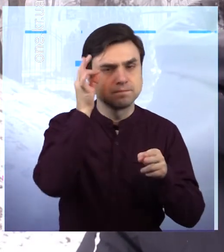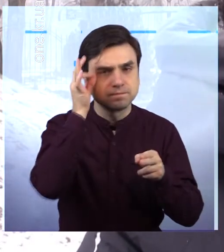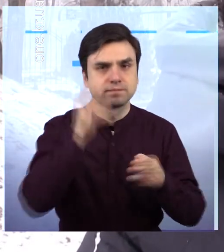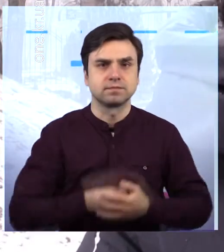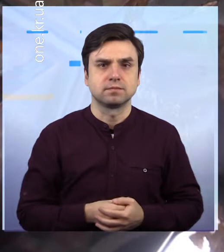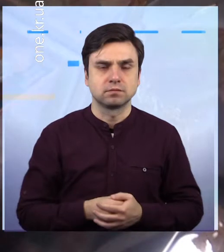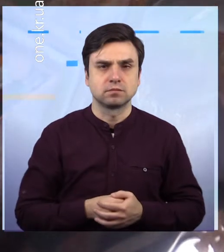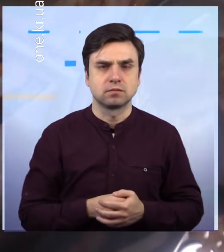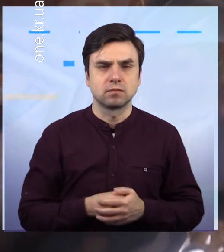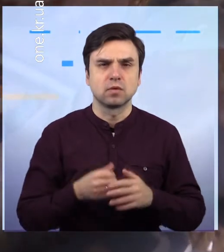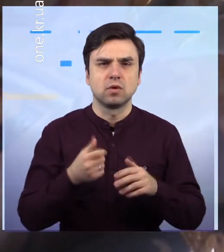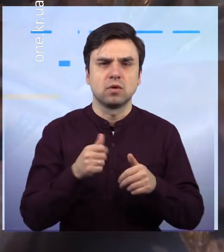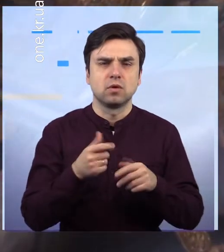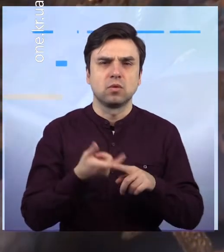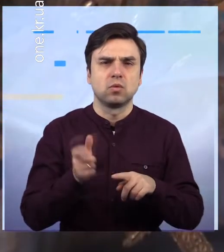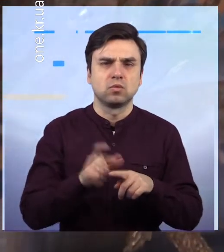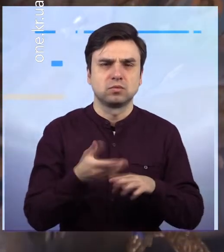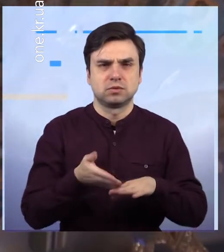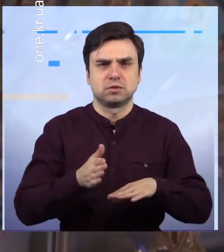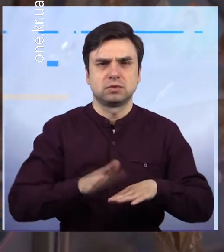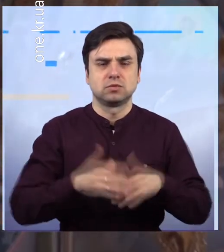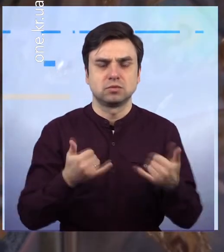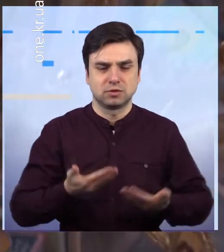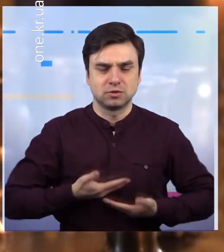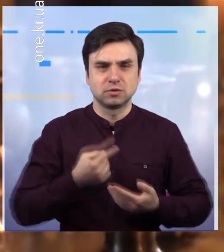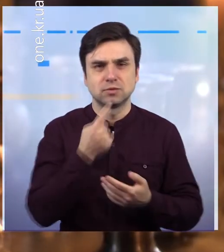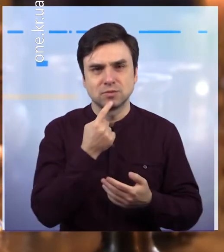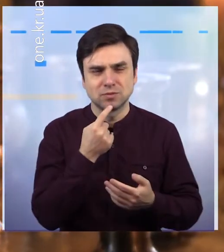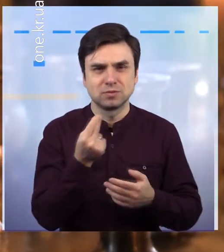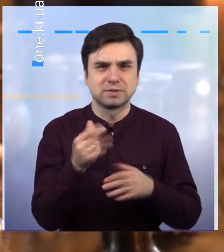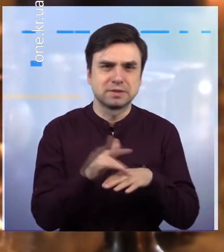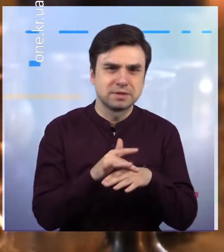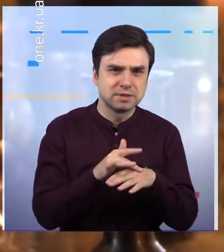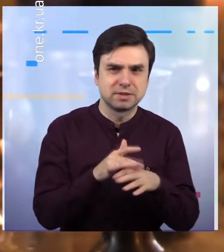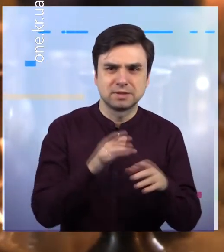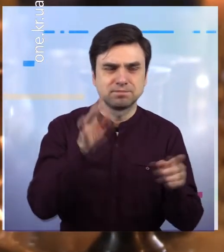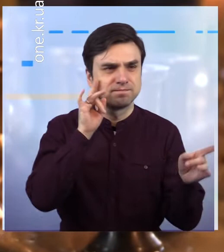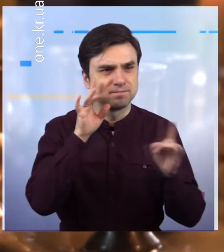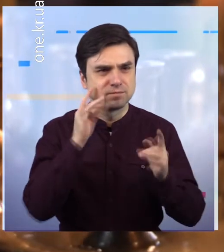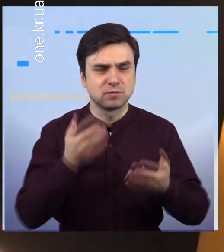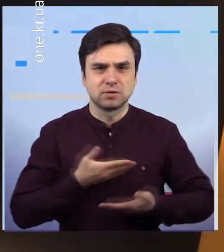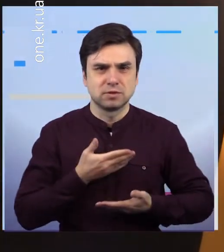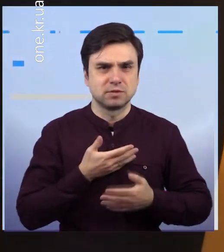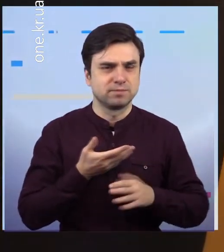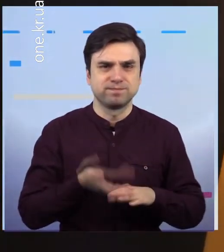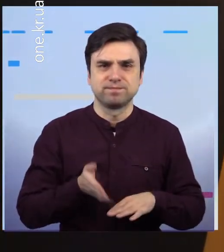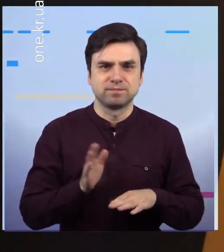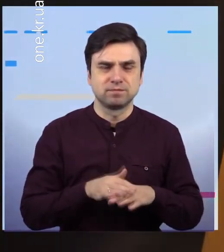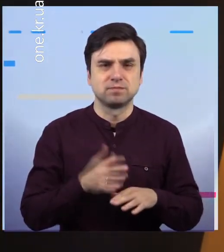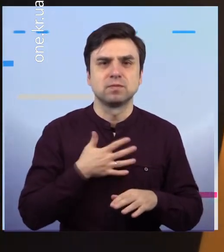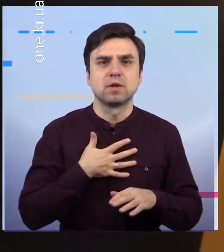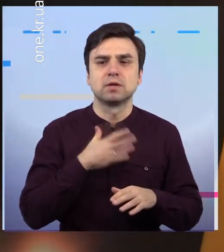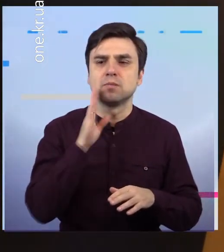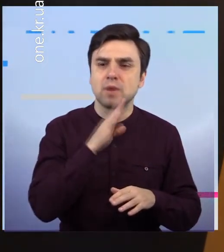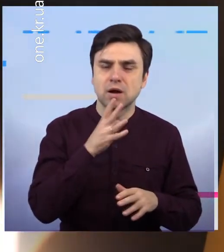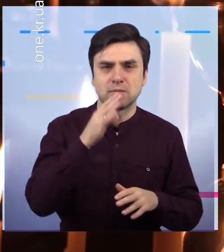велика підтримка. Всі заходи, які проводяться батьками та рідними учасників бойових дій в Афганістані, завжди знаходять підтримку в районної влади.